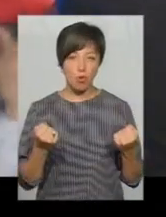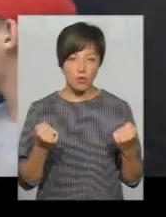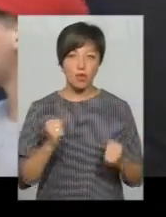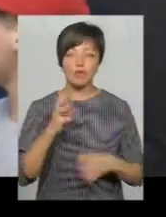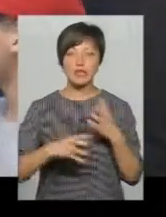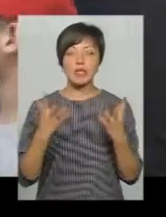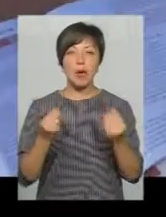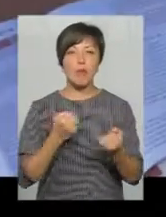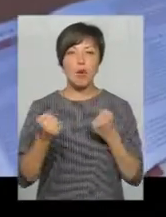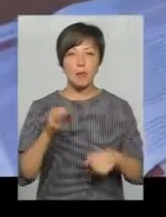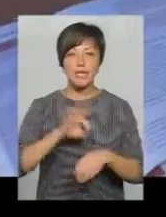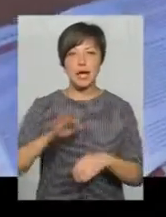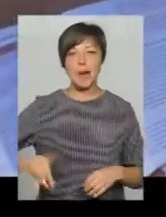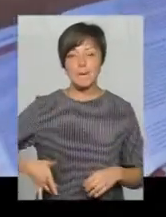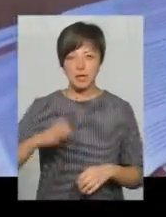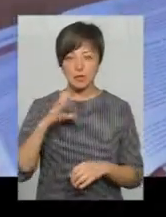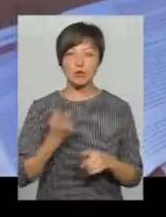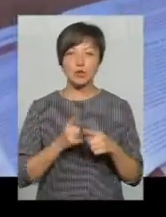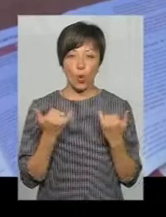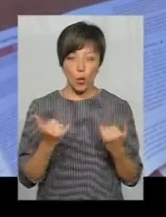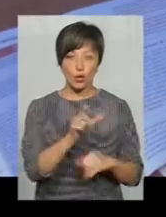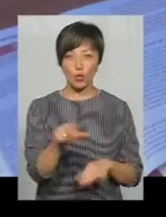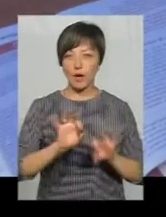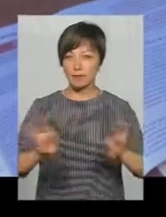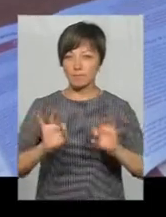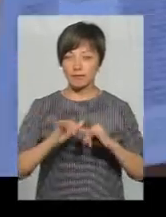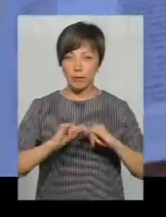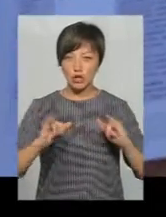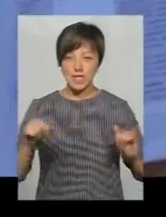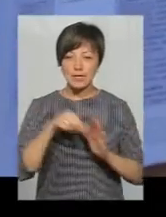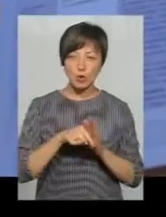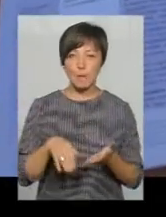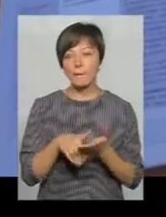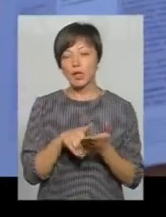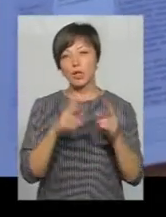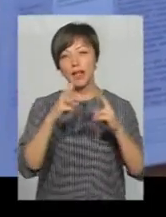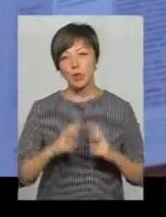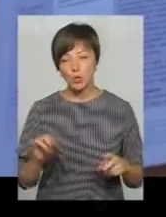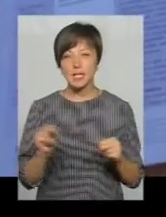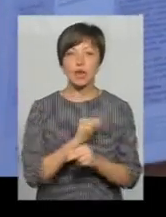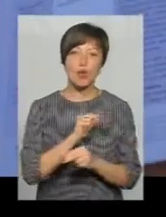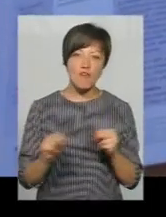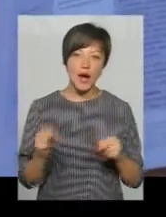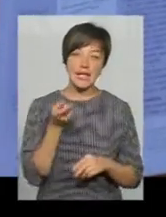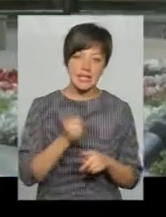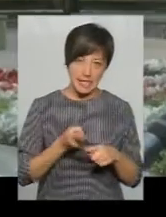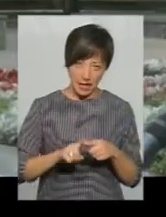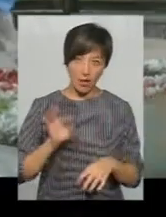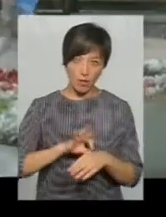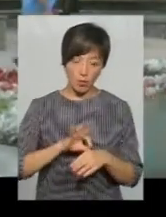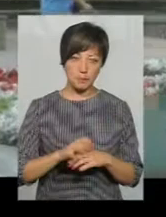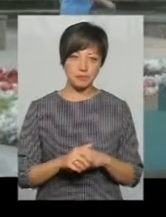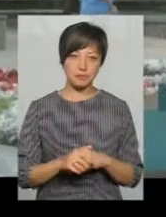Всесвітнього дня боротьби з гепатитом. Сьогодні перехожим розповідають про поширення симптомів методу діагностики та лікування цієї хвороби.